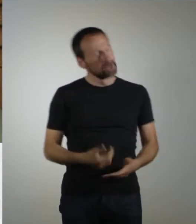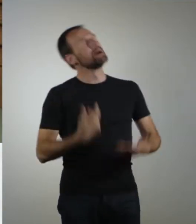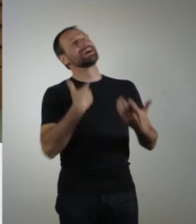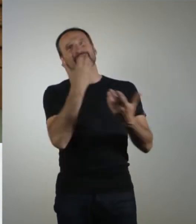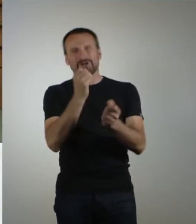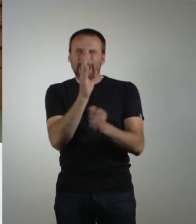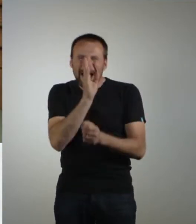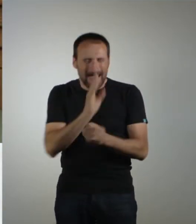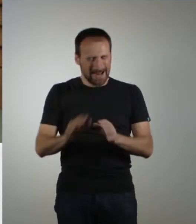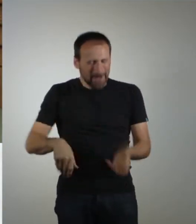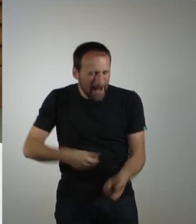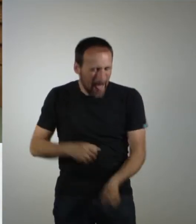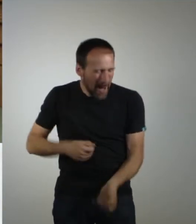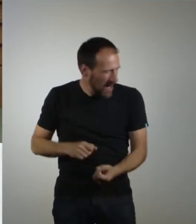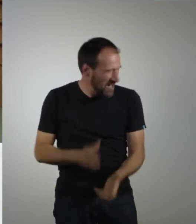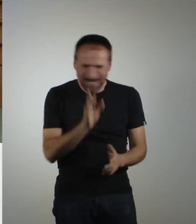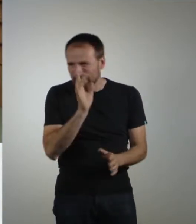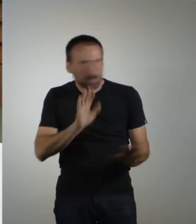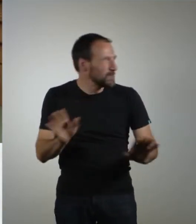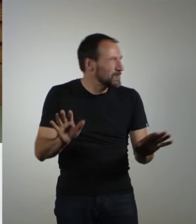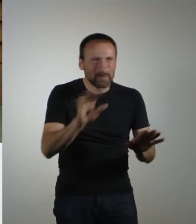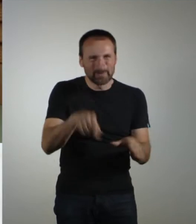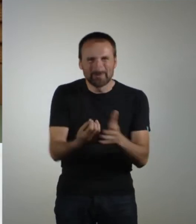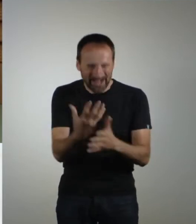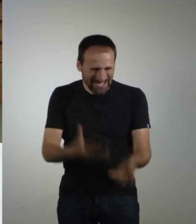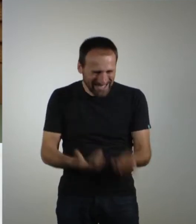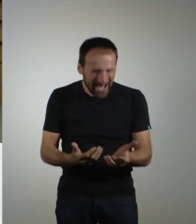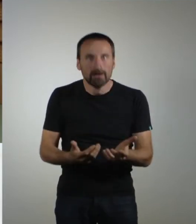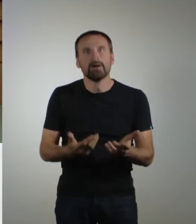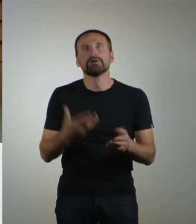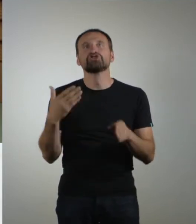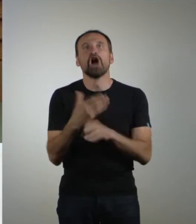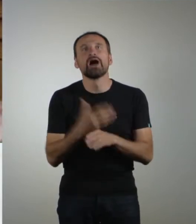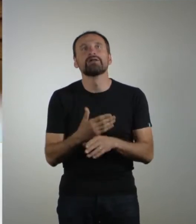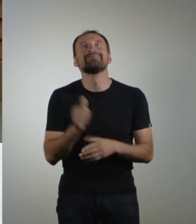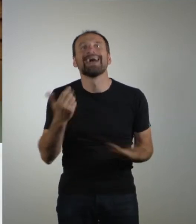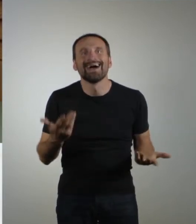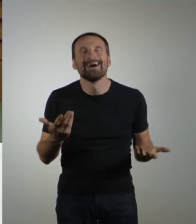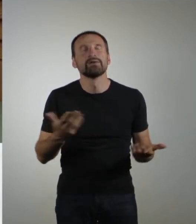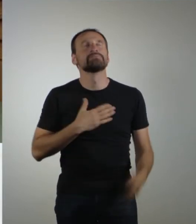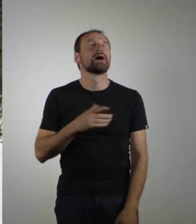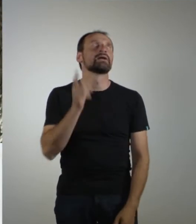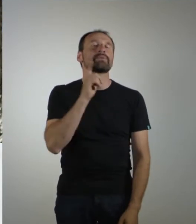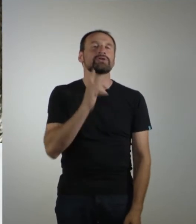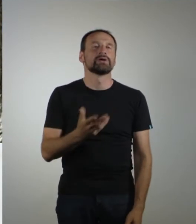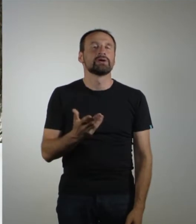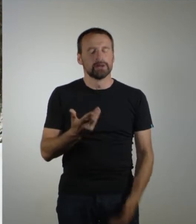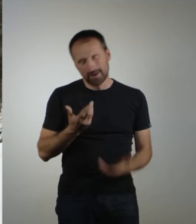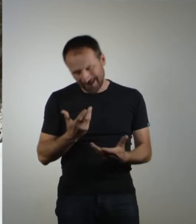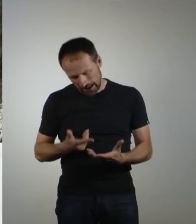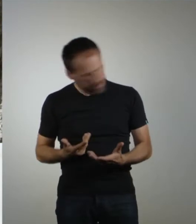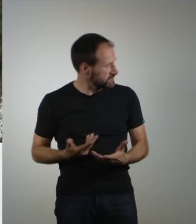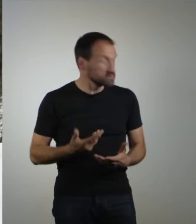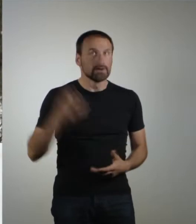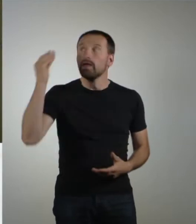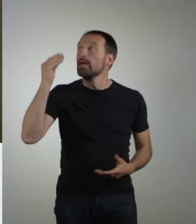Dann bin ich da heimlich still und leise diese wunderschöne Pflanze ausbuddeln. Wer stört da wieder? Meine Mutter! Was ist